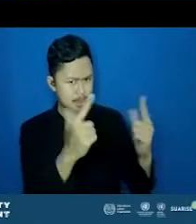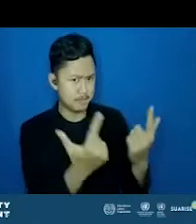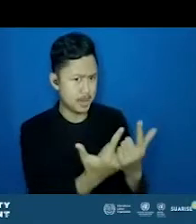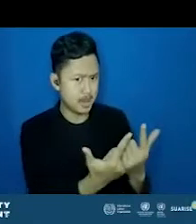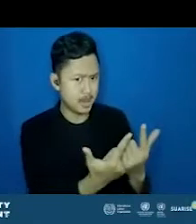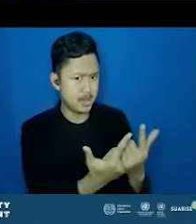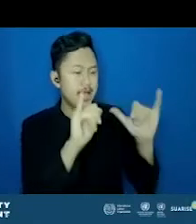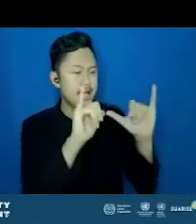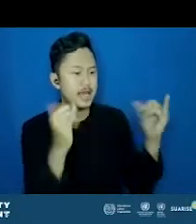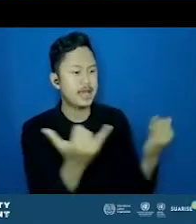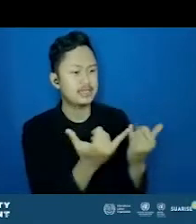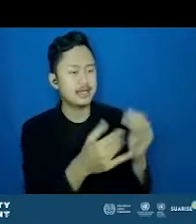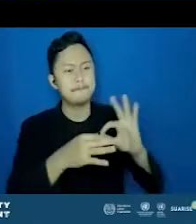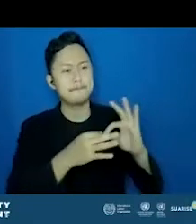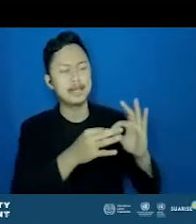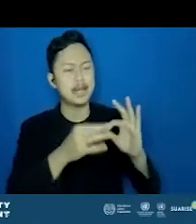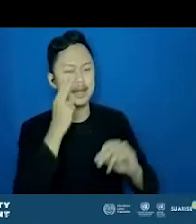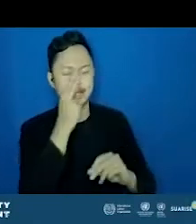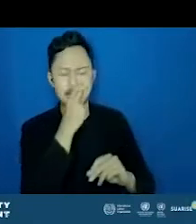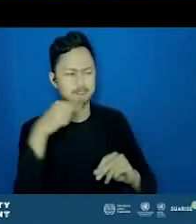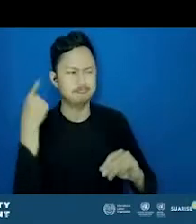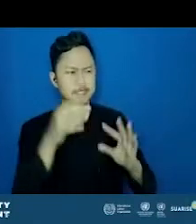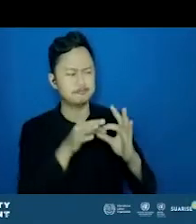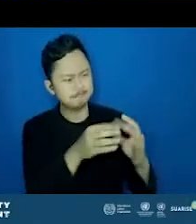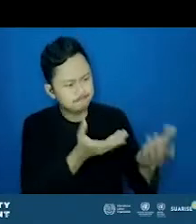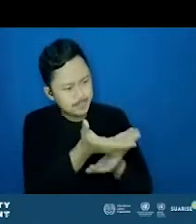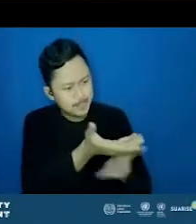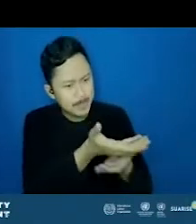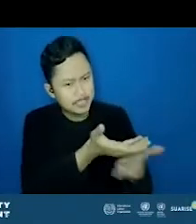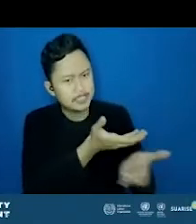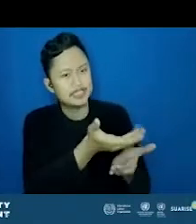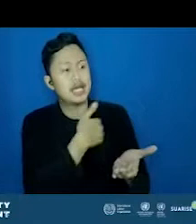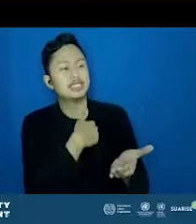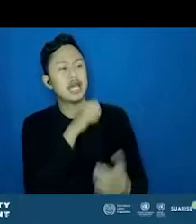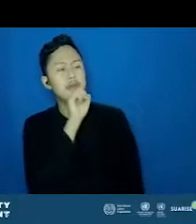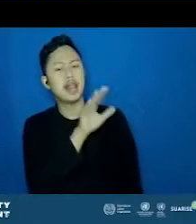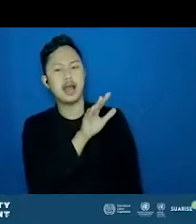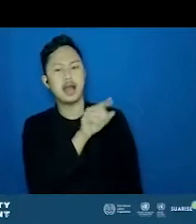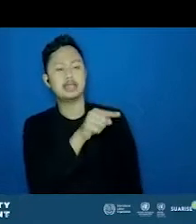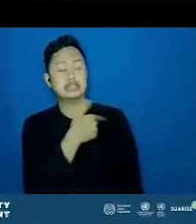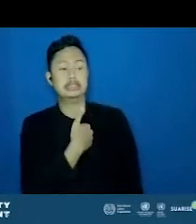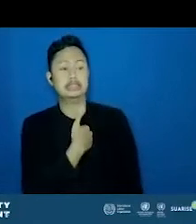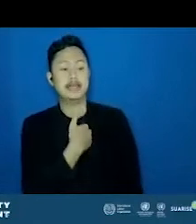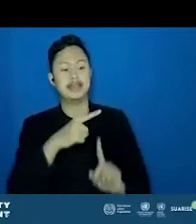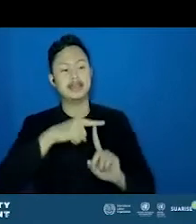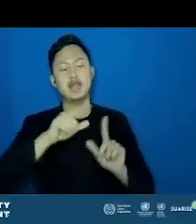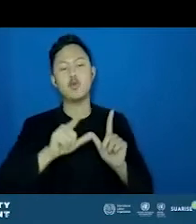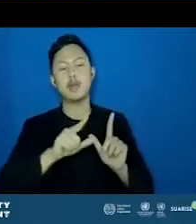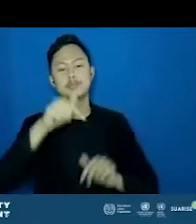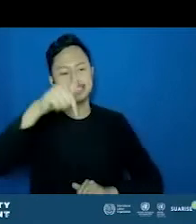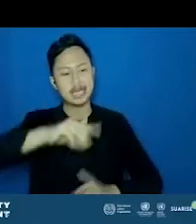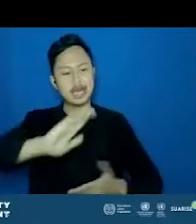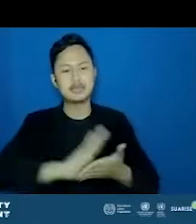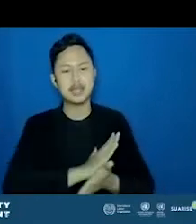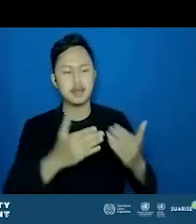Mitra Netra, kebetulan kita sering berinteraksi, kemudian saya bilang bahwa saya tingkap saat ini membuka kesempatan